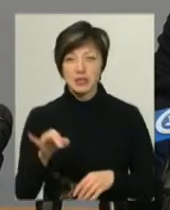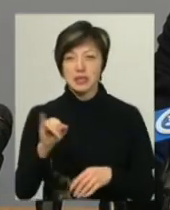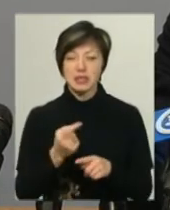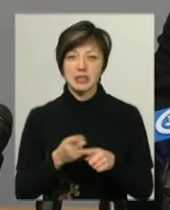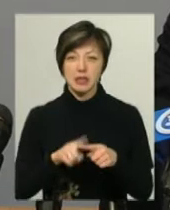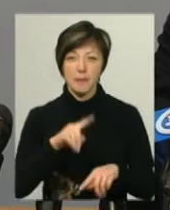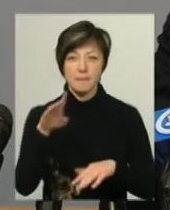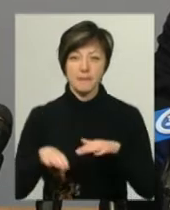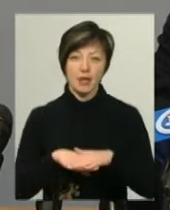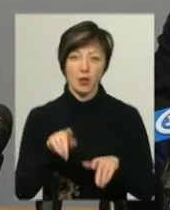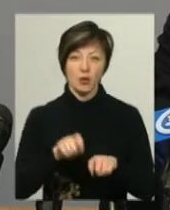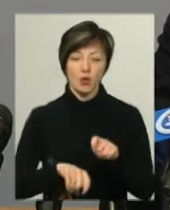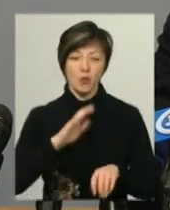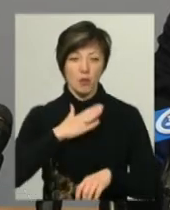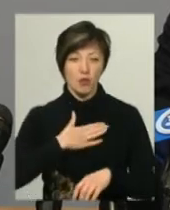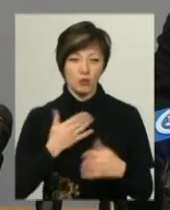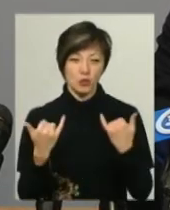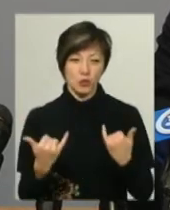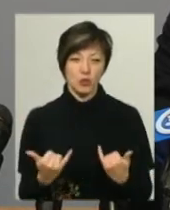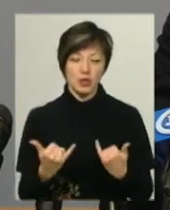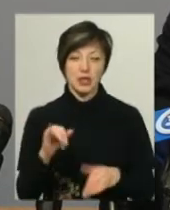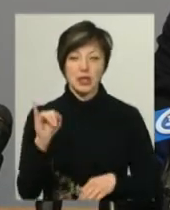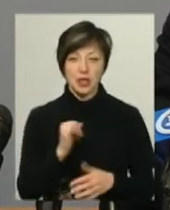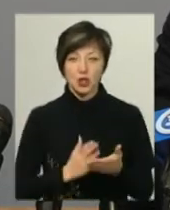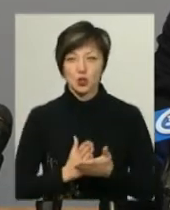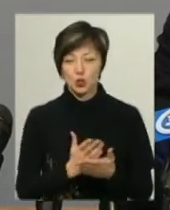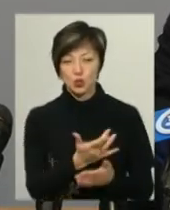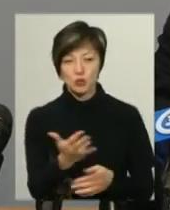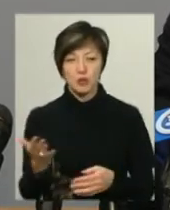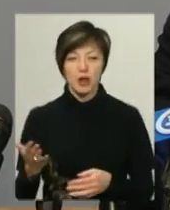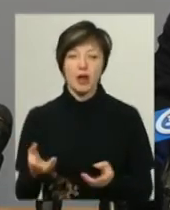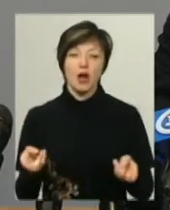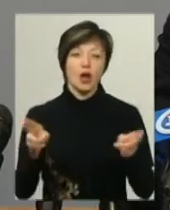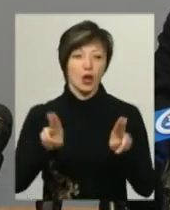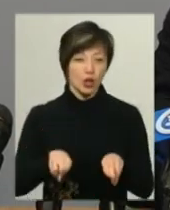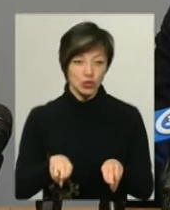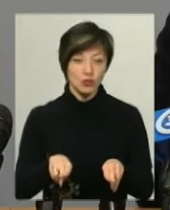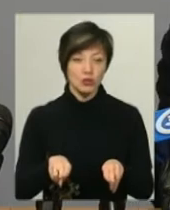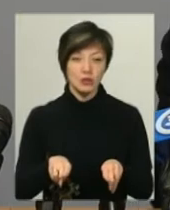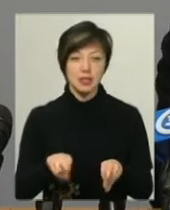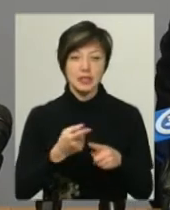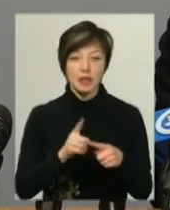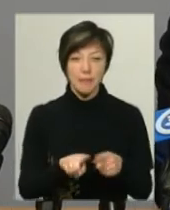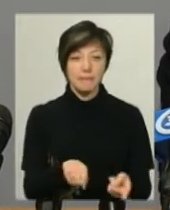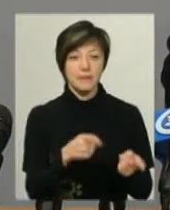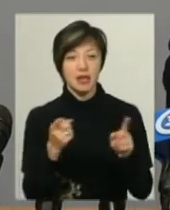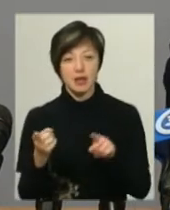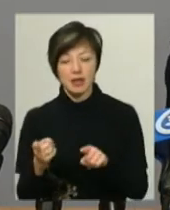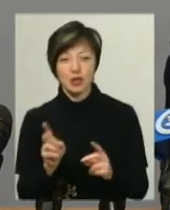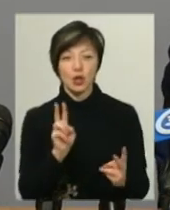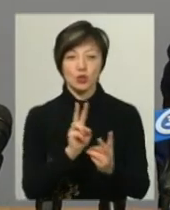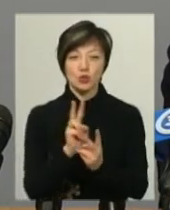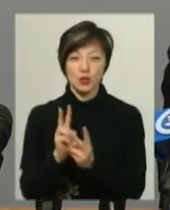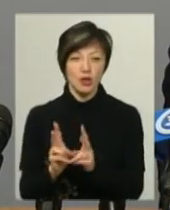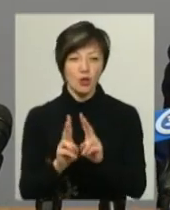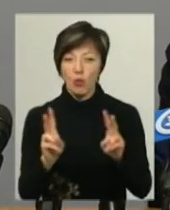під контролем моїм сьогодні. І служби. Решту, у цей сам перехід, зустрічі,